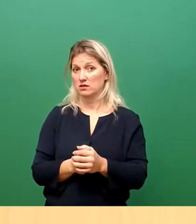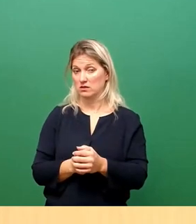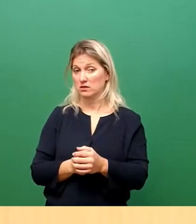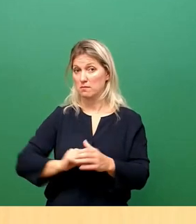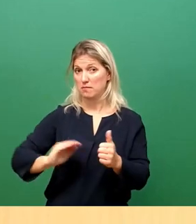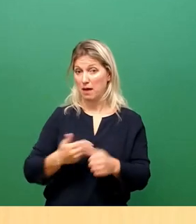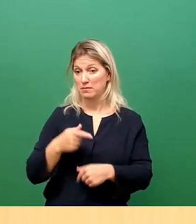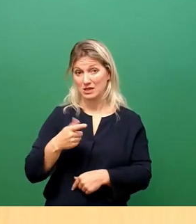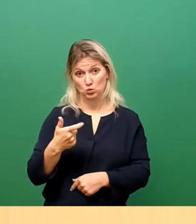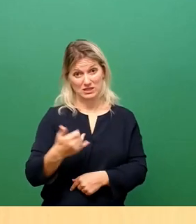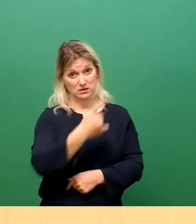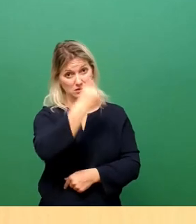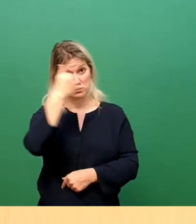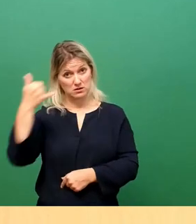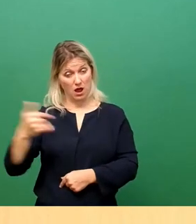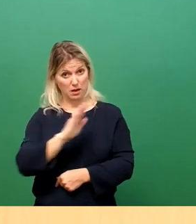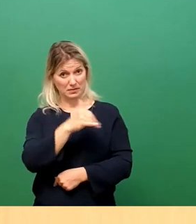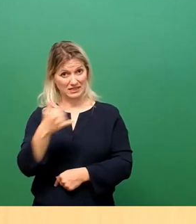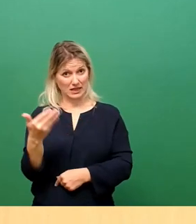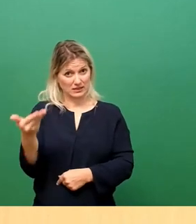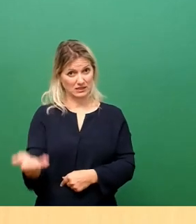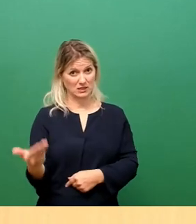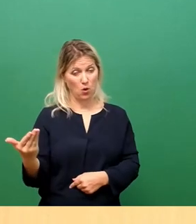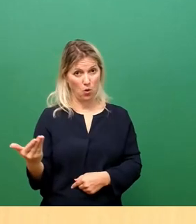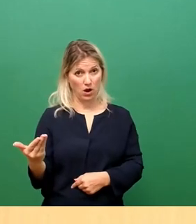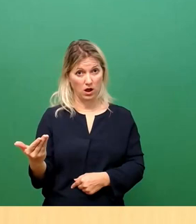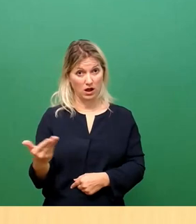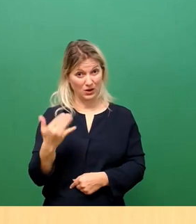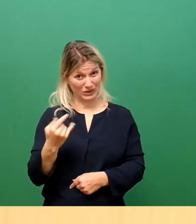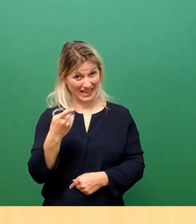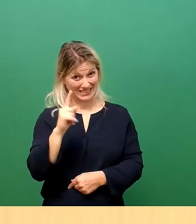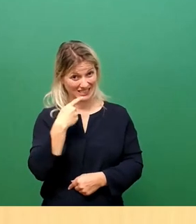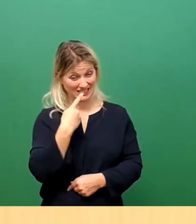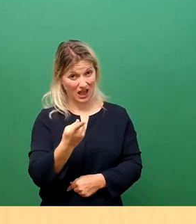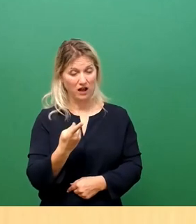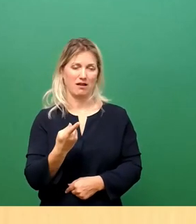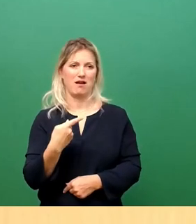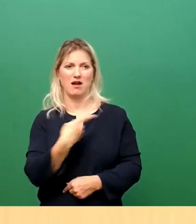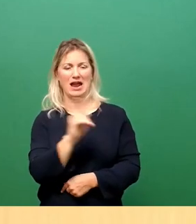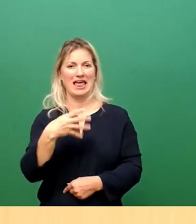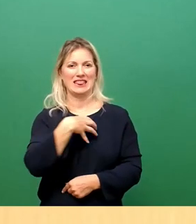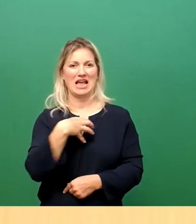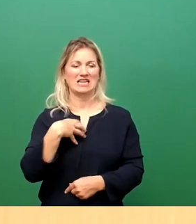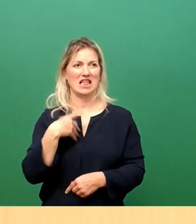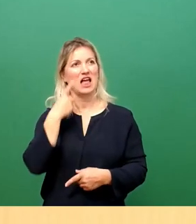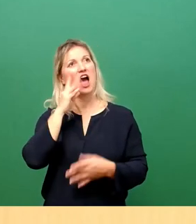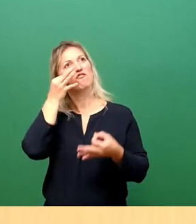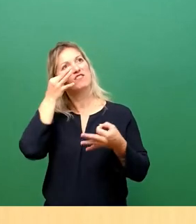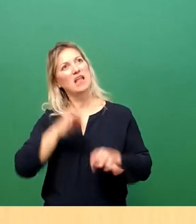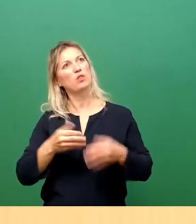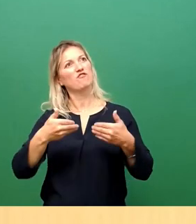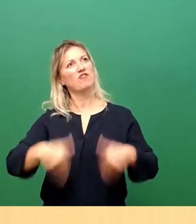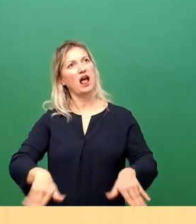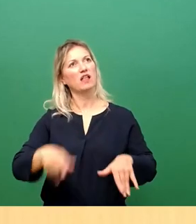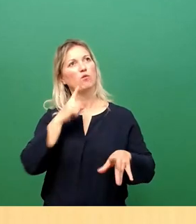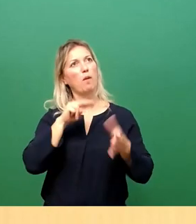Jahre Königsbrücker Straße. Und wenn jetzt jemand sagt, die Dresdner verlieren das Vertrauen in die Politik, dann kann man das voll und ganz nachvollziehen.